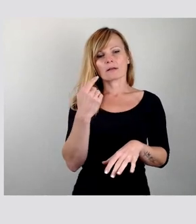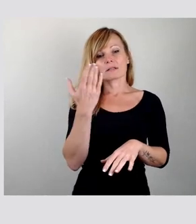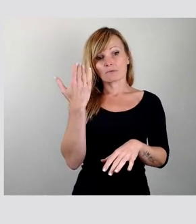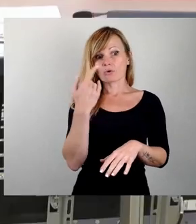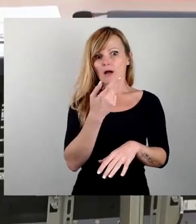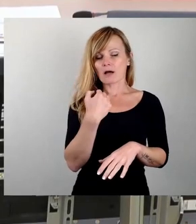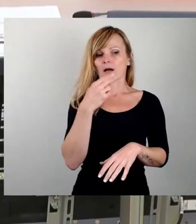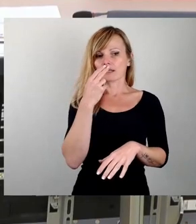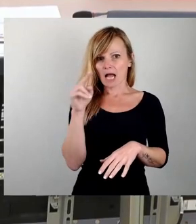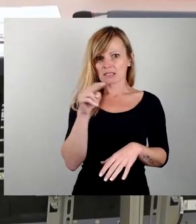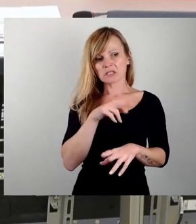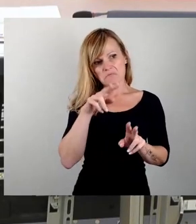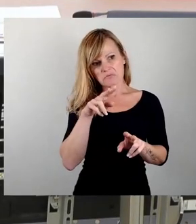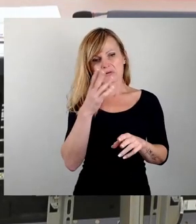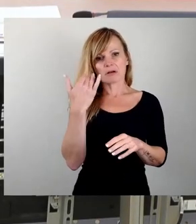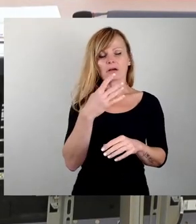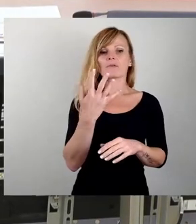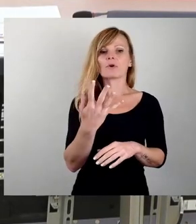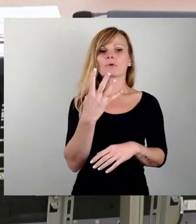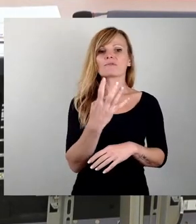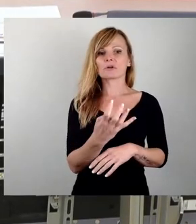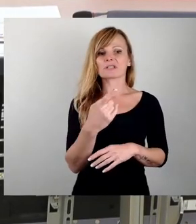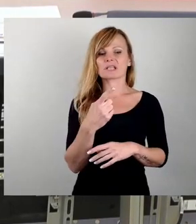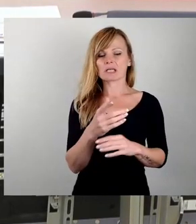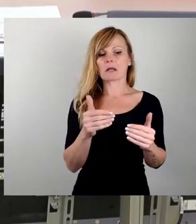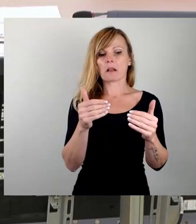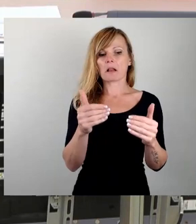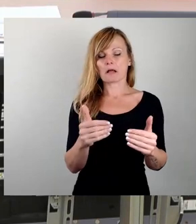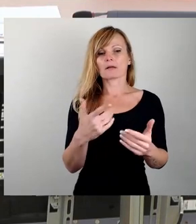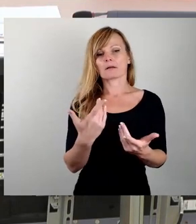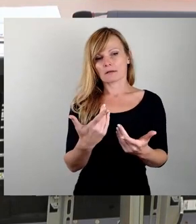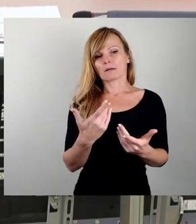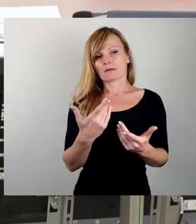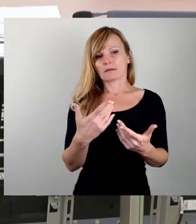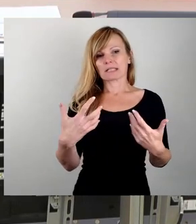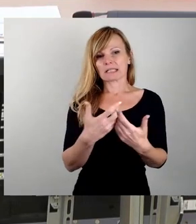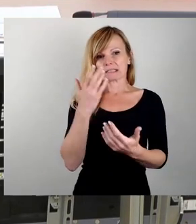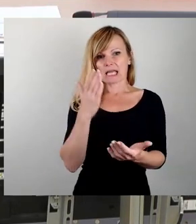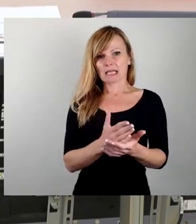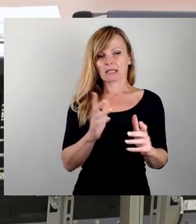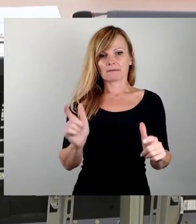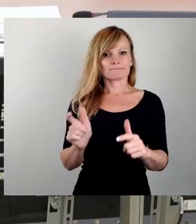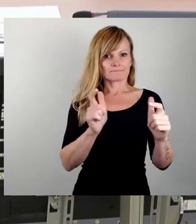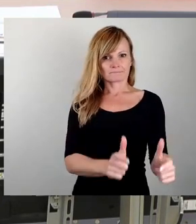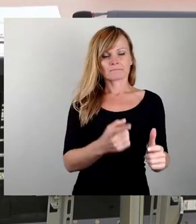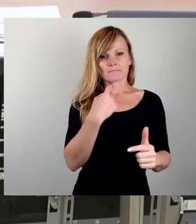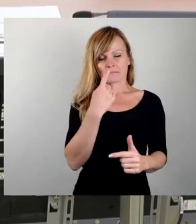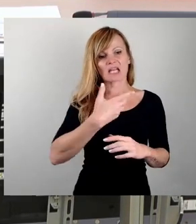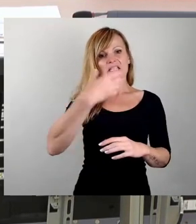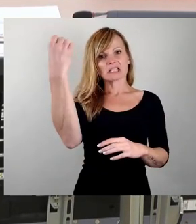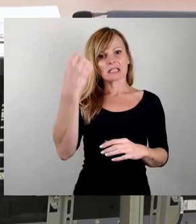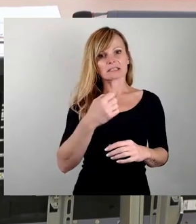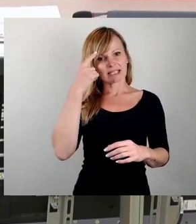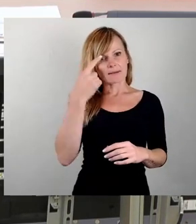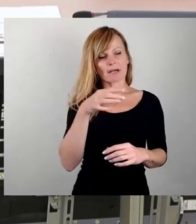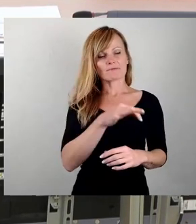wenige Monate nach Kriegsende 1945 geschaffene Denkmal, kann klar als ein Siegesdenkmal der Roten Armee interpretiert werden. Dabei